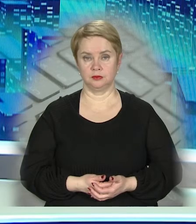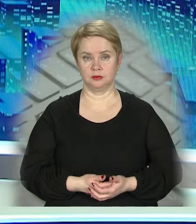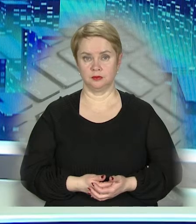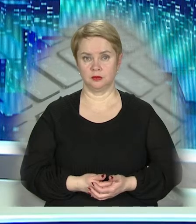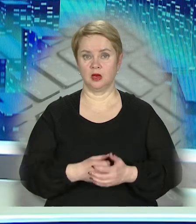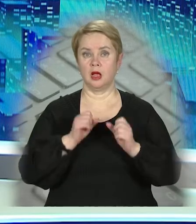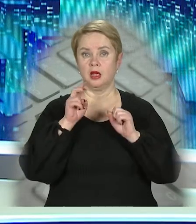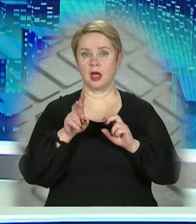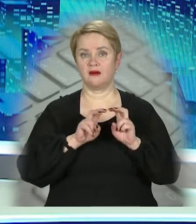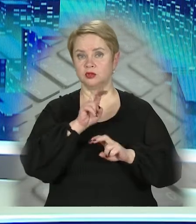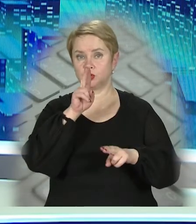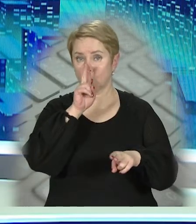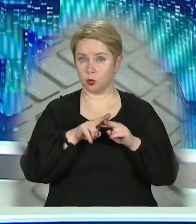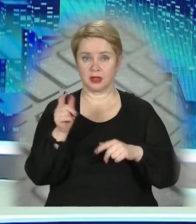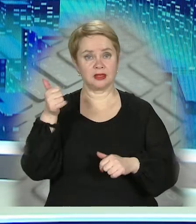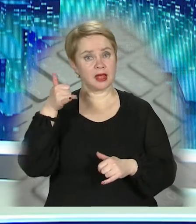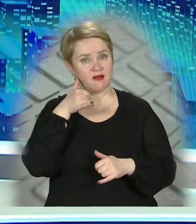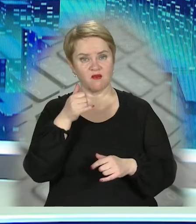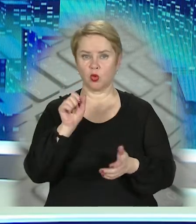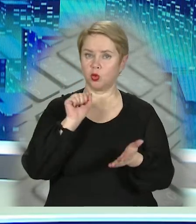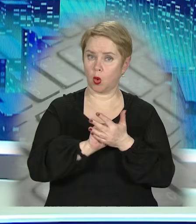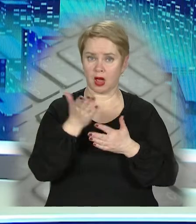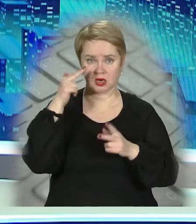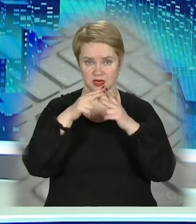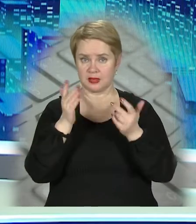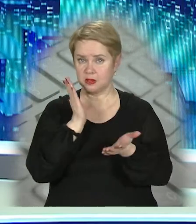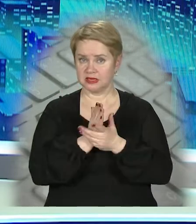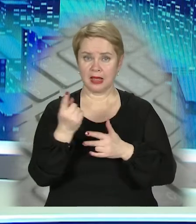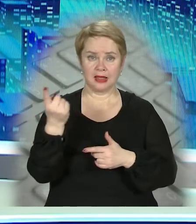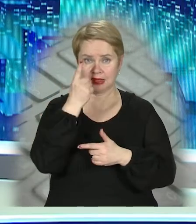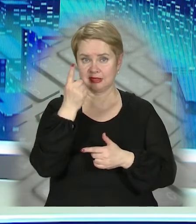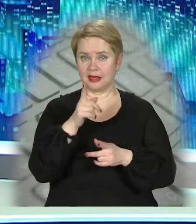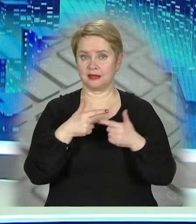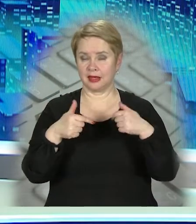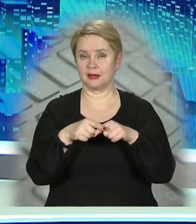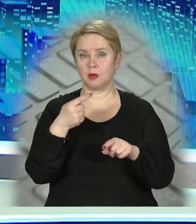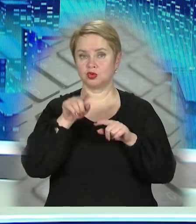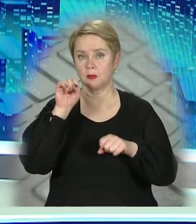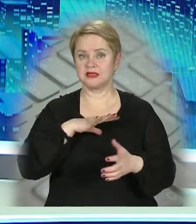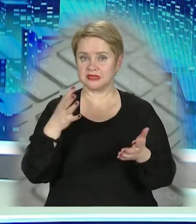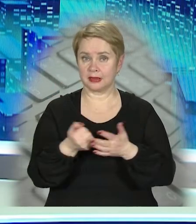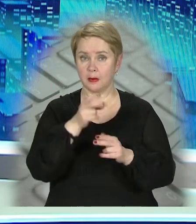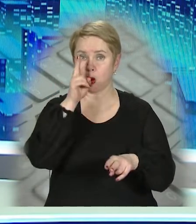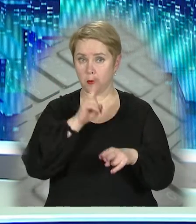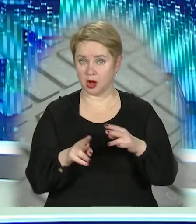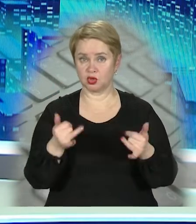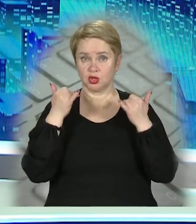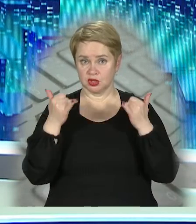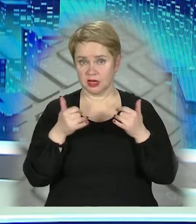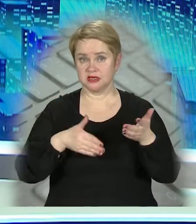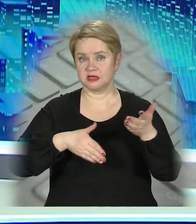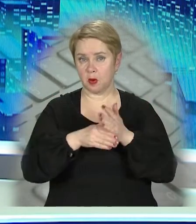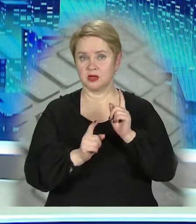Як відшукати загублений телефон чи документи? Раніше у Дніпрі існувало єдине бюро, де теоретично можна було знайти пропажу. Сьогодні